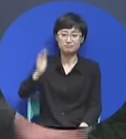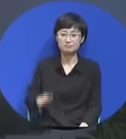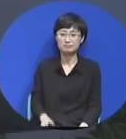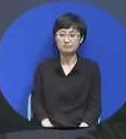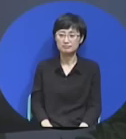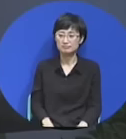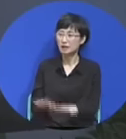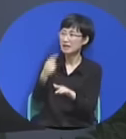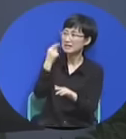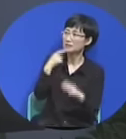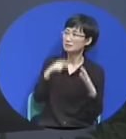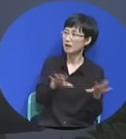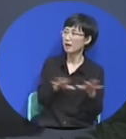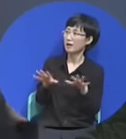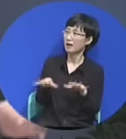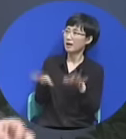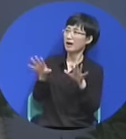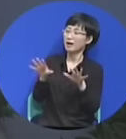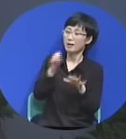전 성직자들이 놀란 겁니다.